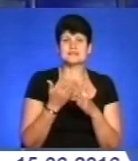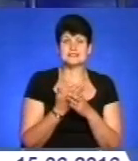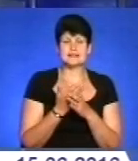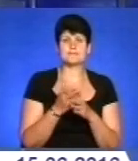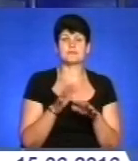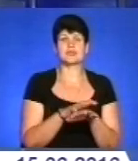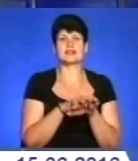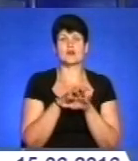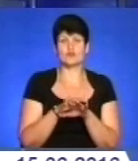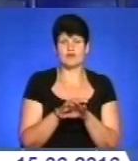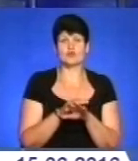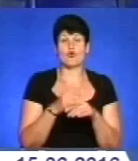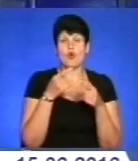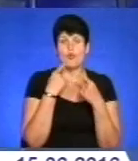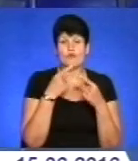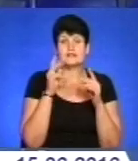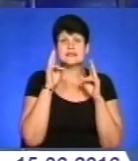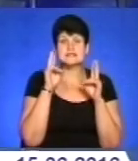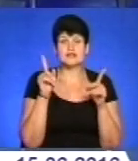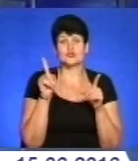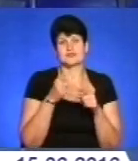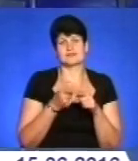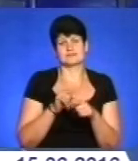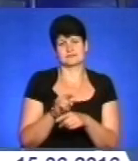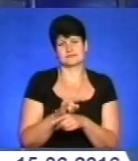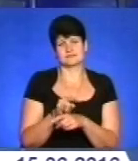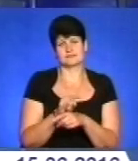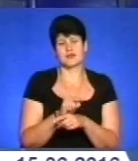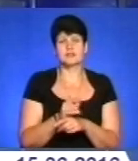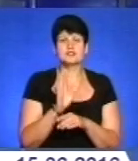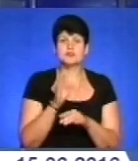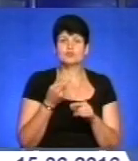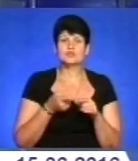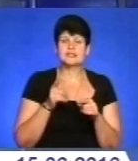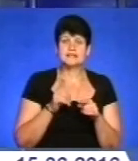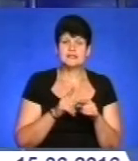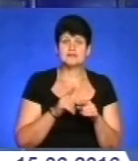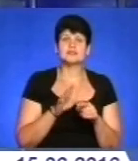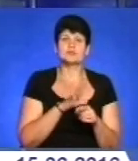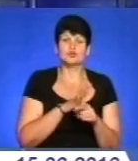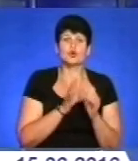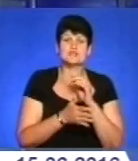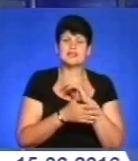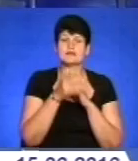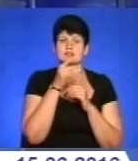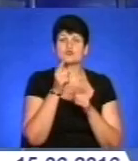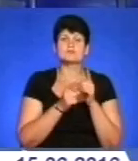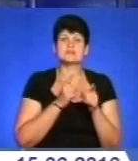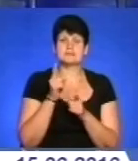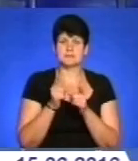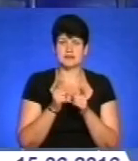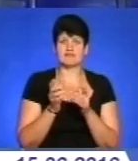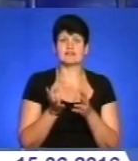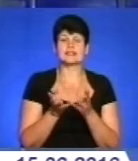жваво обговорюють, не знаючи, що інформація фейкова. Чи дійсно останнім часом відбулись зміни в нарахуванні державних соціальних допомог,